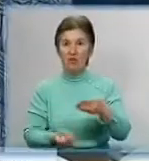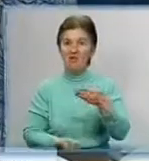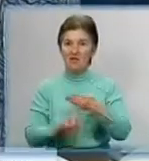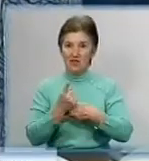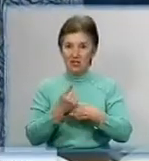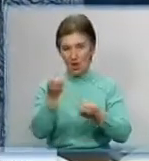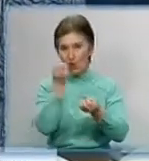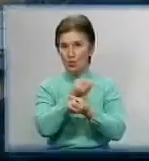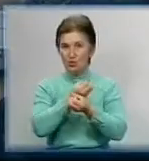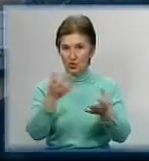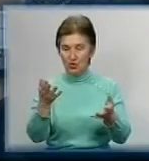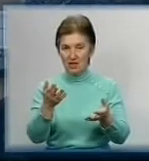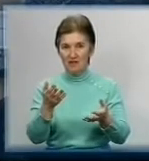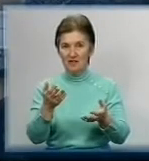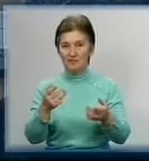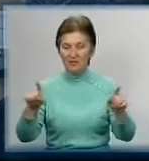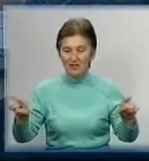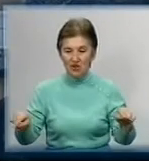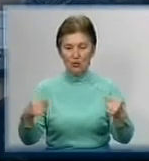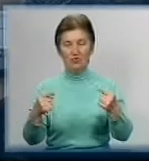селі, також відновлюватимуть клуби.